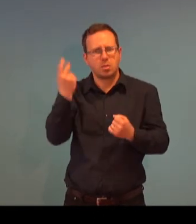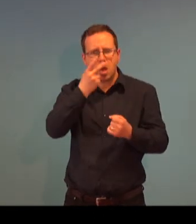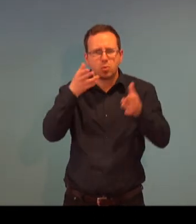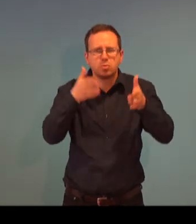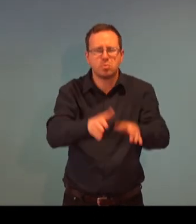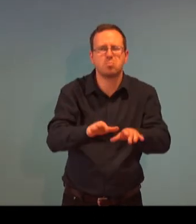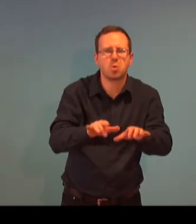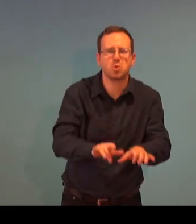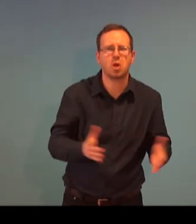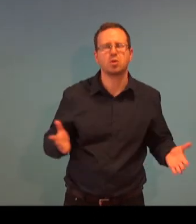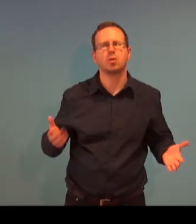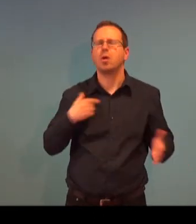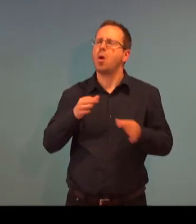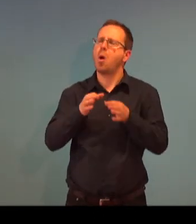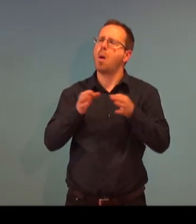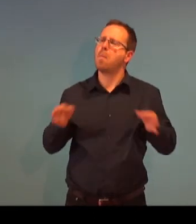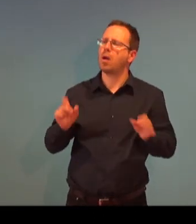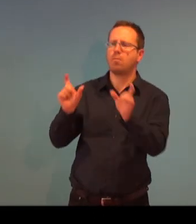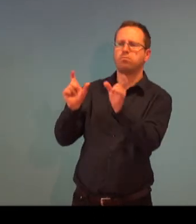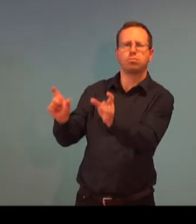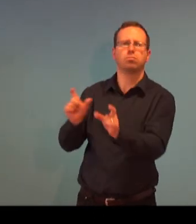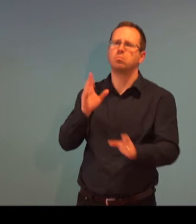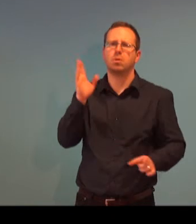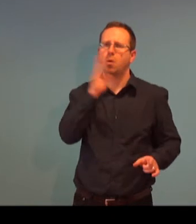se základnout? Neomazujeme se.